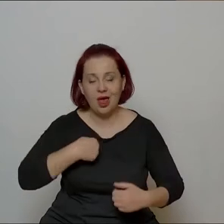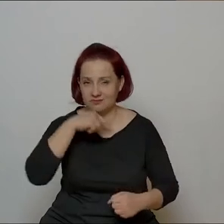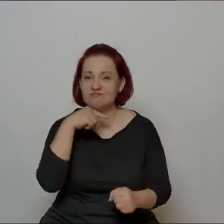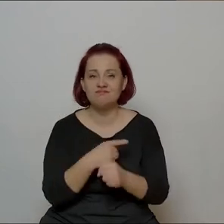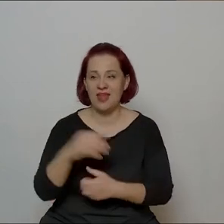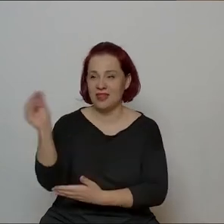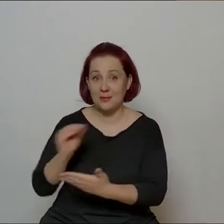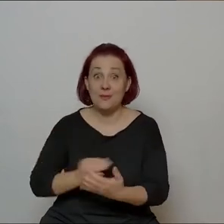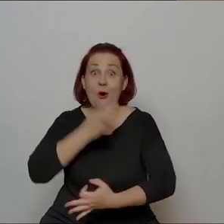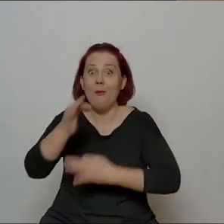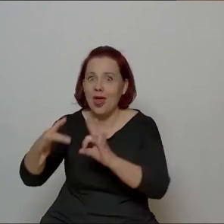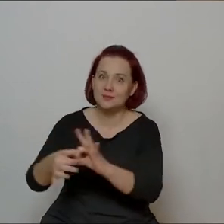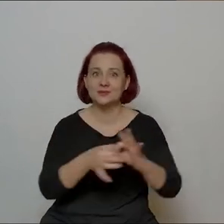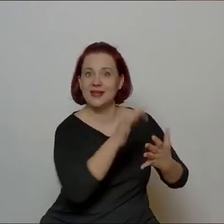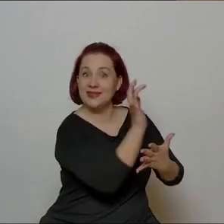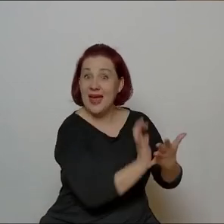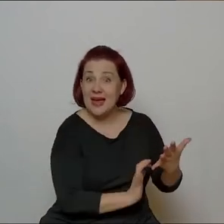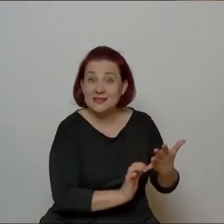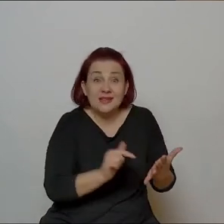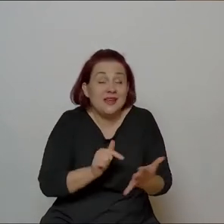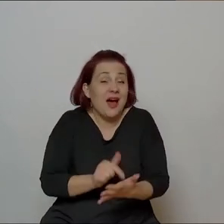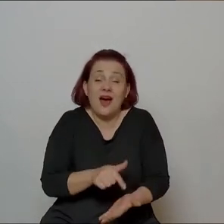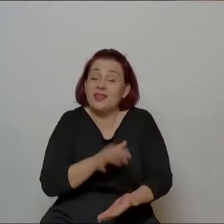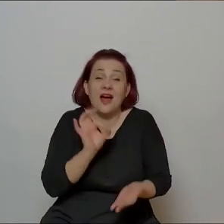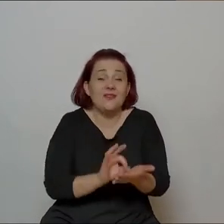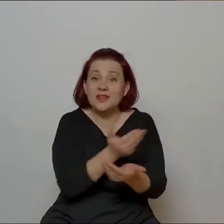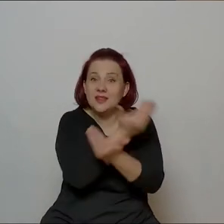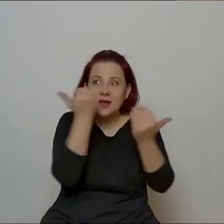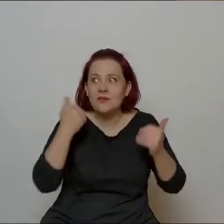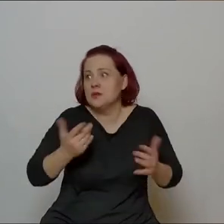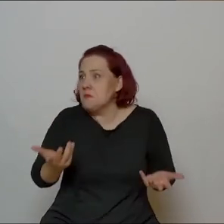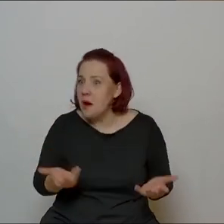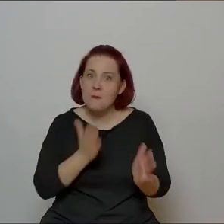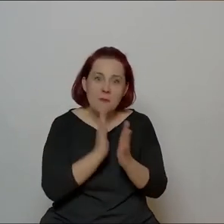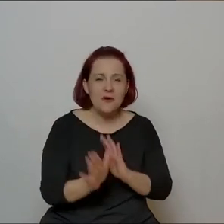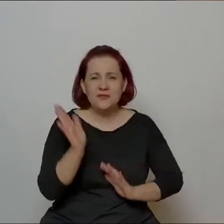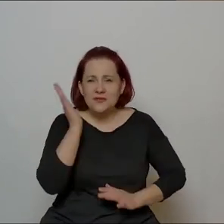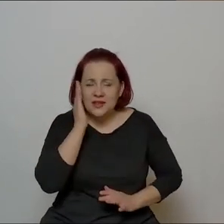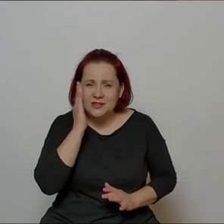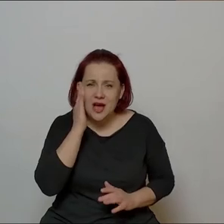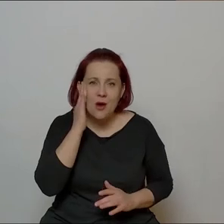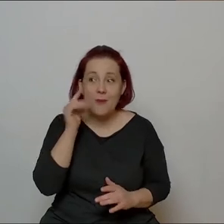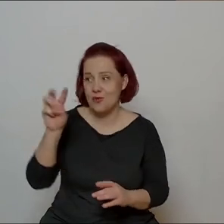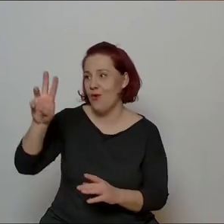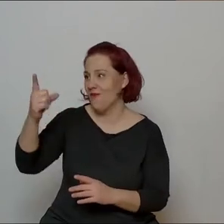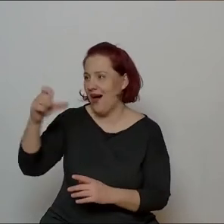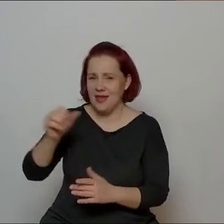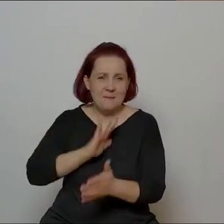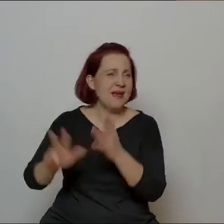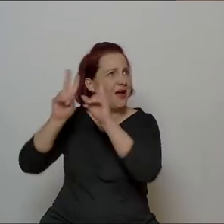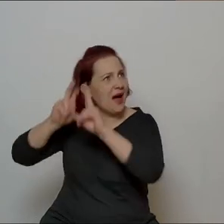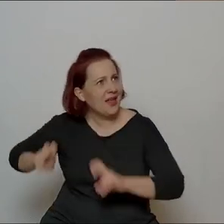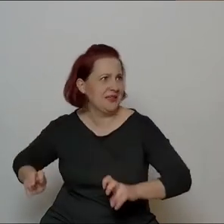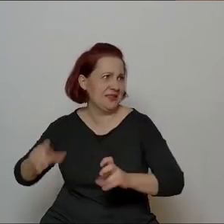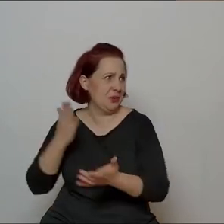napisać operę do tego tekstu. Nawet nie wiedząc, po prostu znałam Wandę bez jakiejś analizy, prawda? Nie